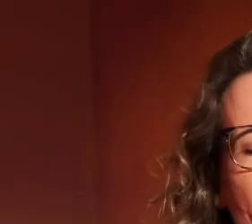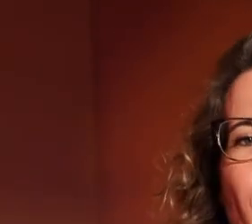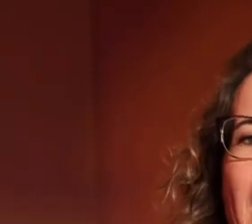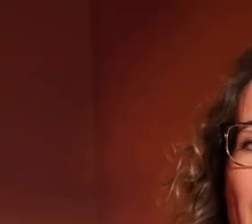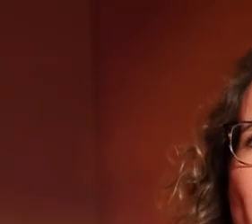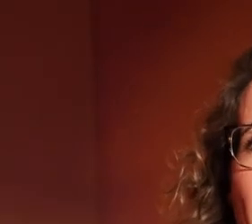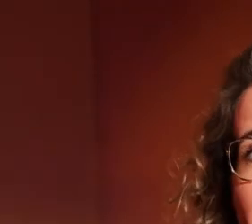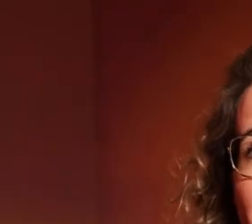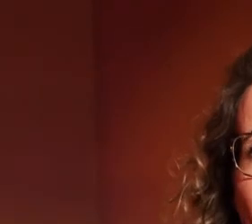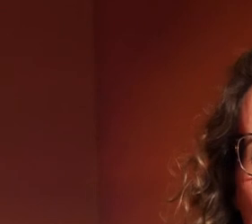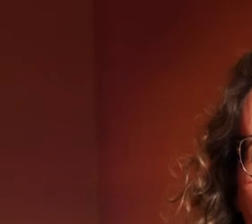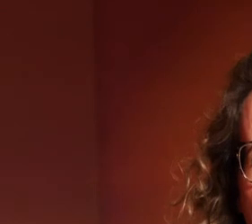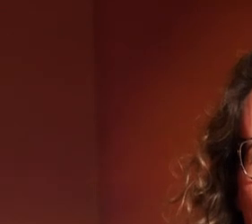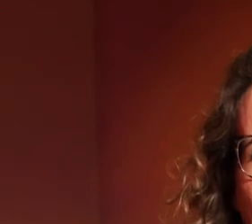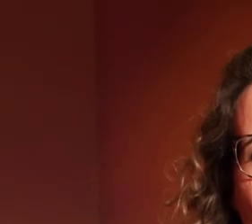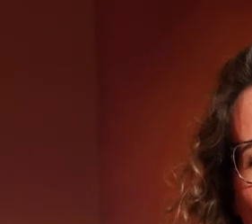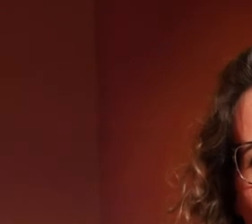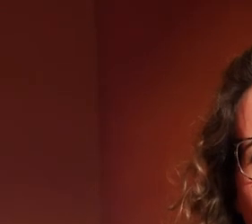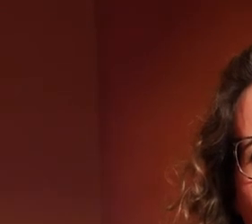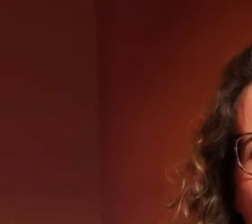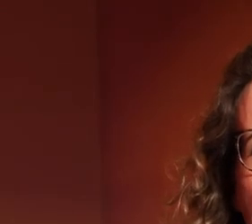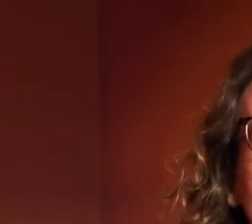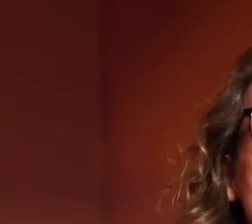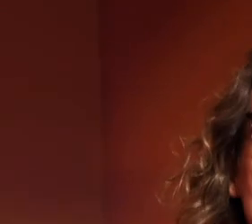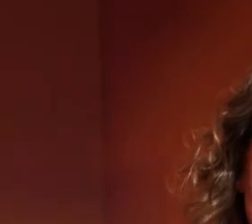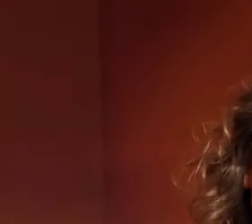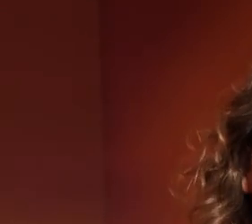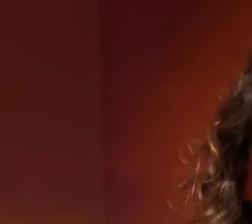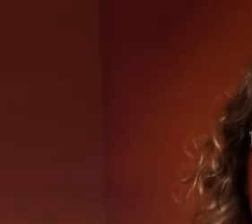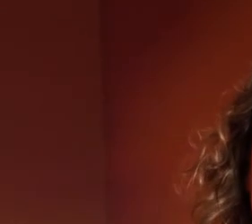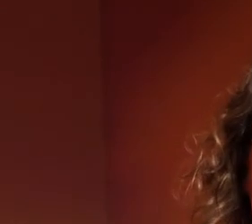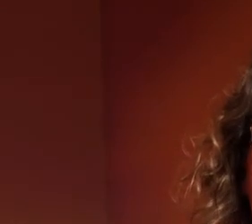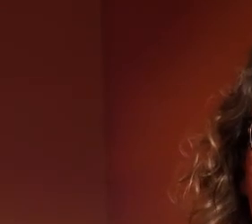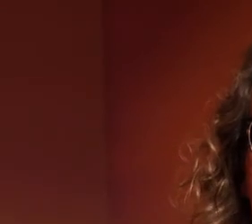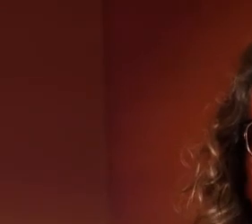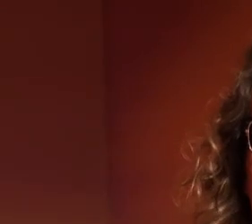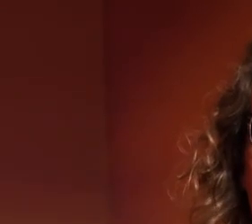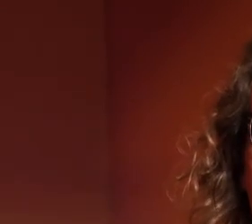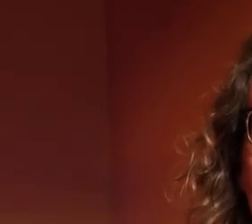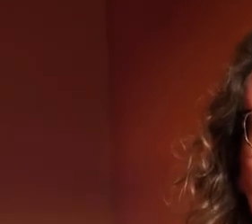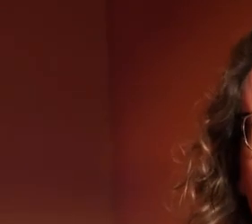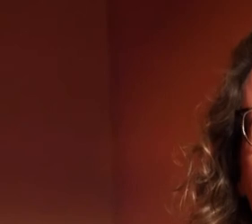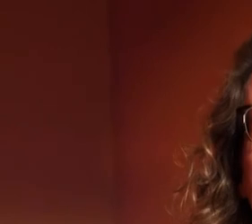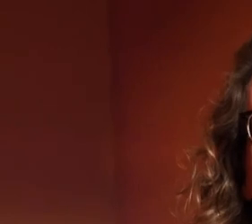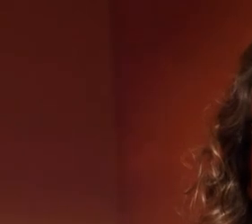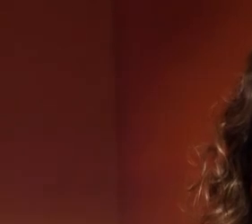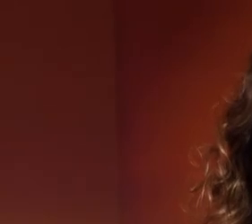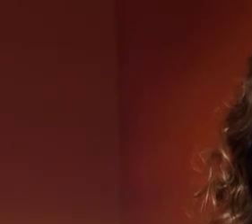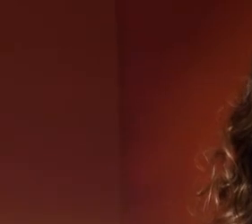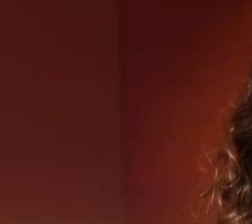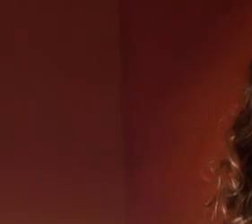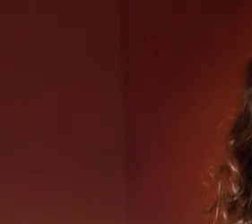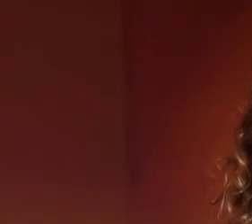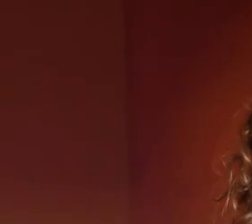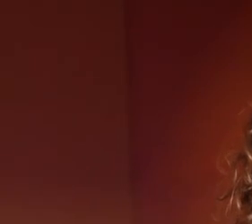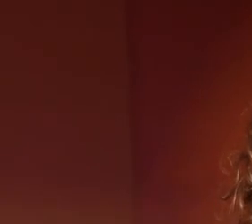1731 als Porzellangestalter oder zunächst als Bildhauer nach Meißen kam und sich ganz schnell